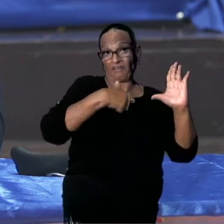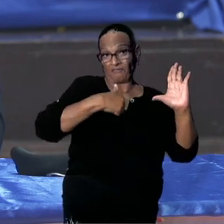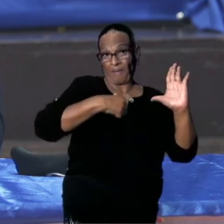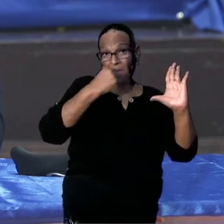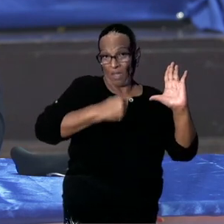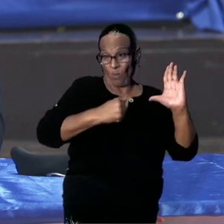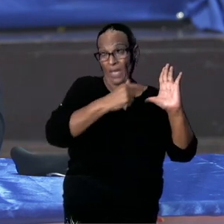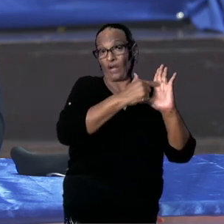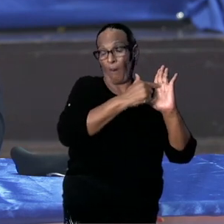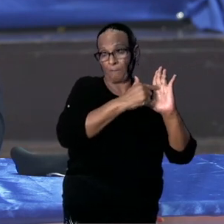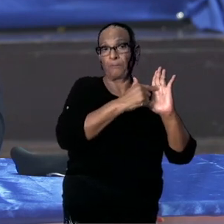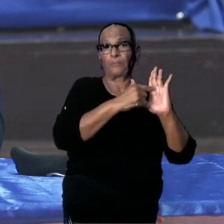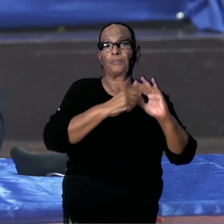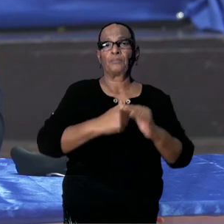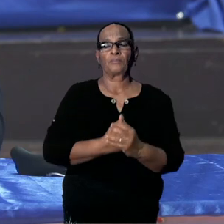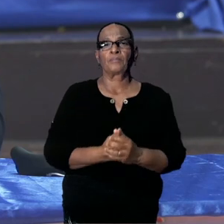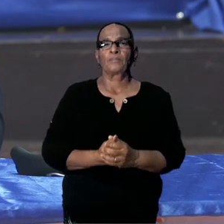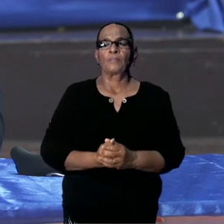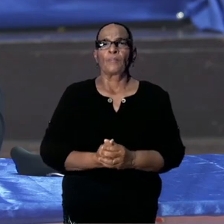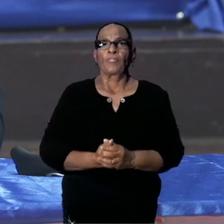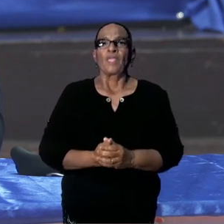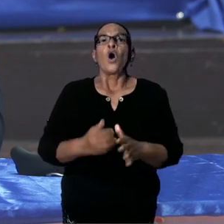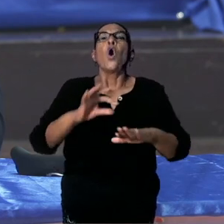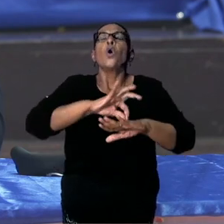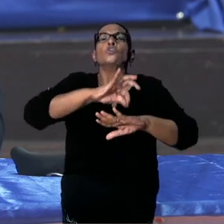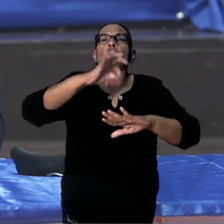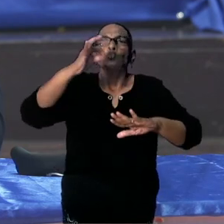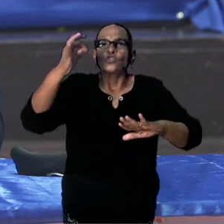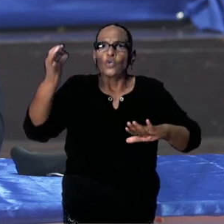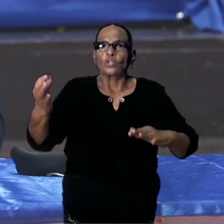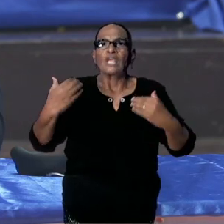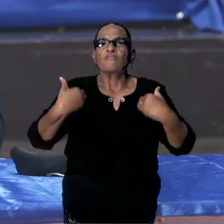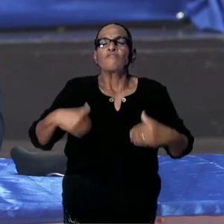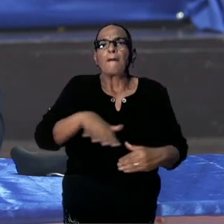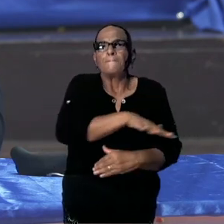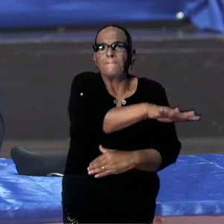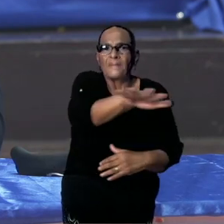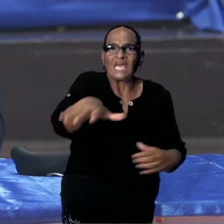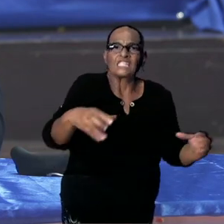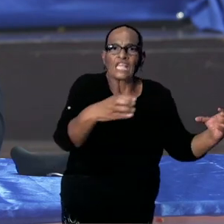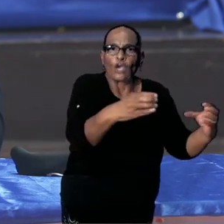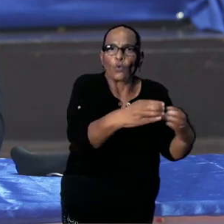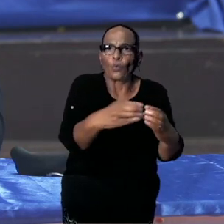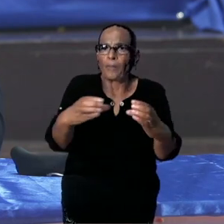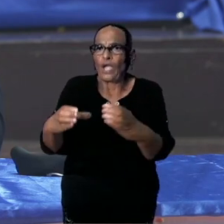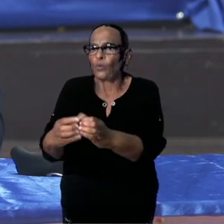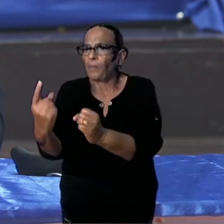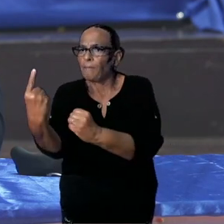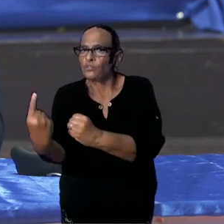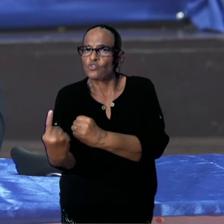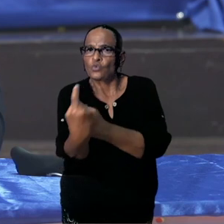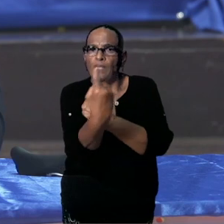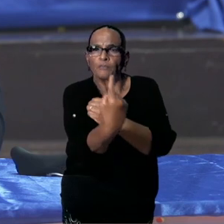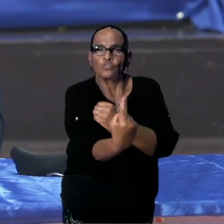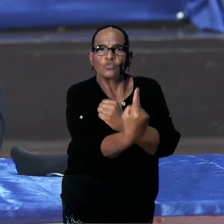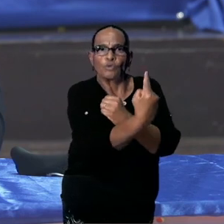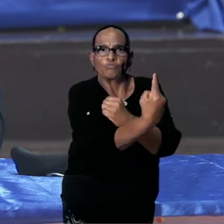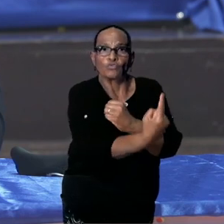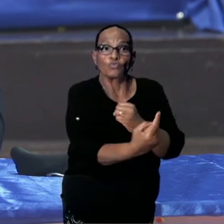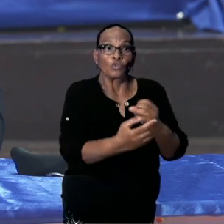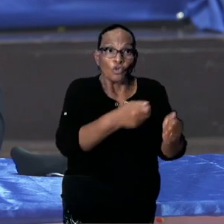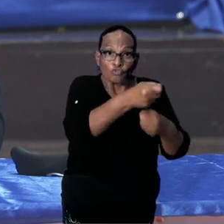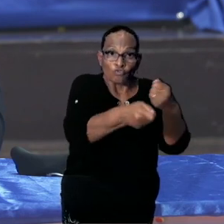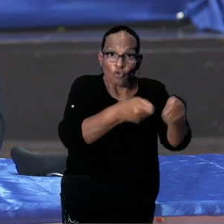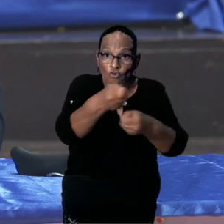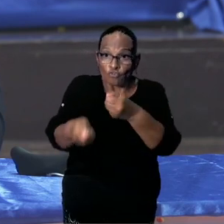gekregen. Is de gezondheid van bevolkingsgroepen en individuen. Die deze zorg behoeven.